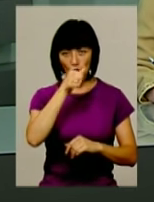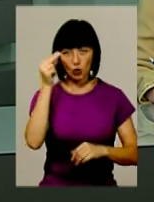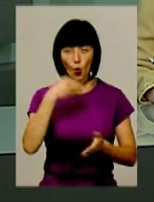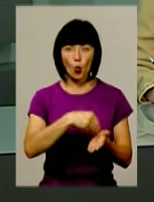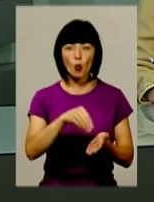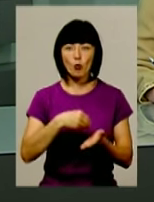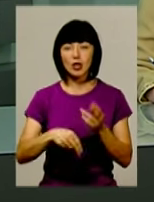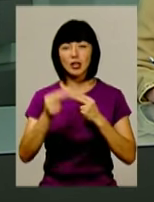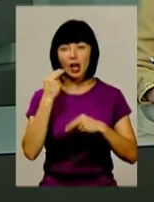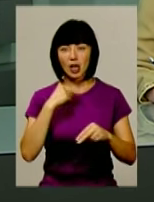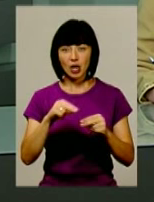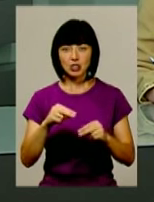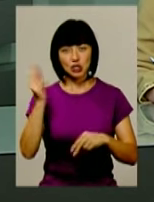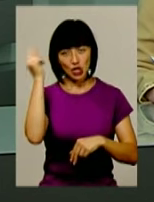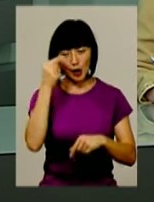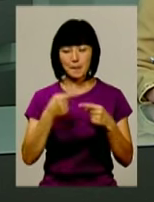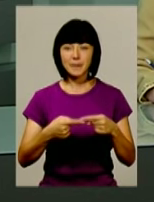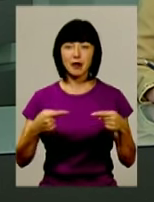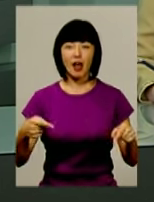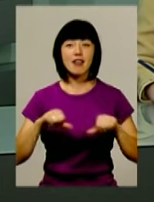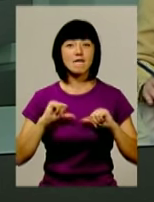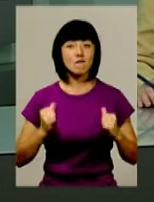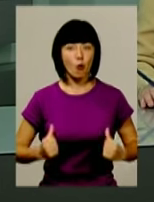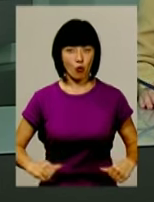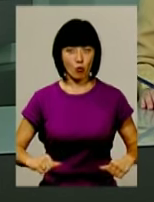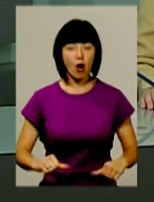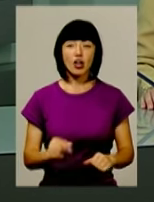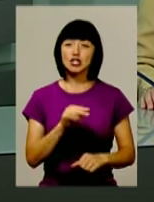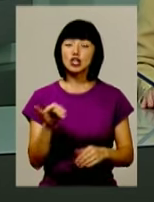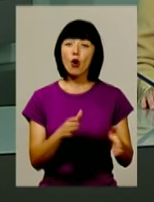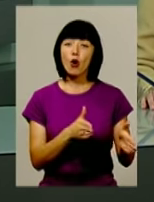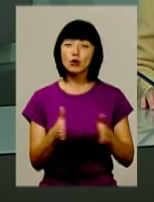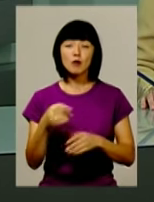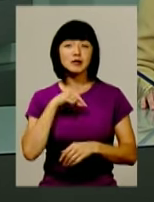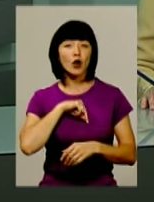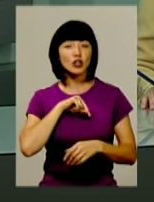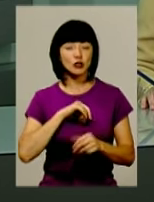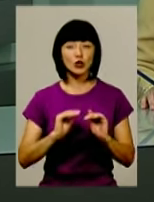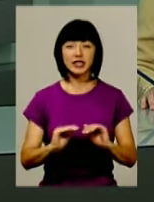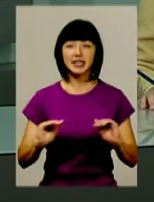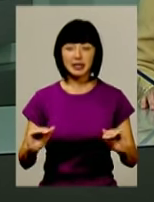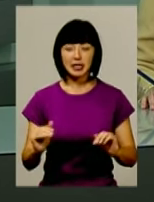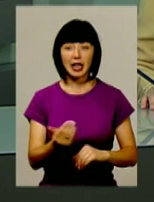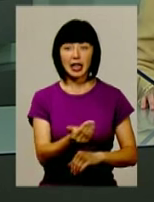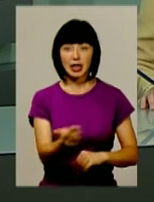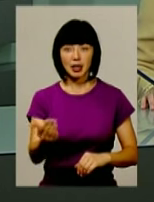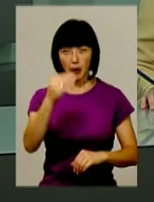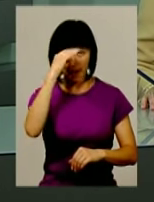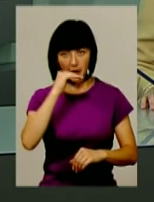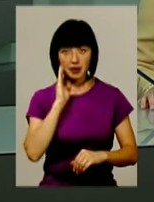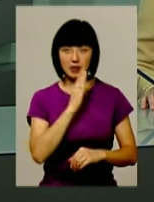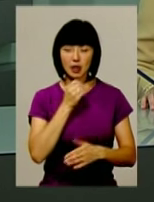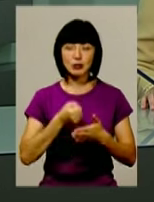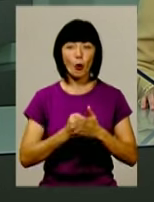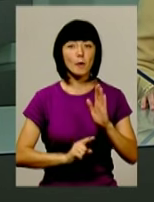купують найкращі шкільне приладдя та форму. То, чи готові психологічно діти та їхні батьки до